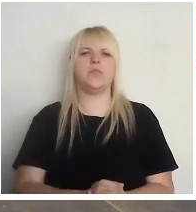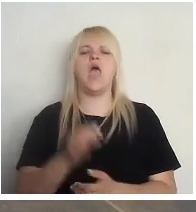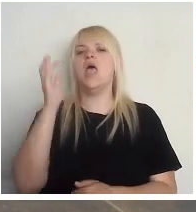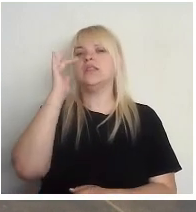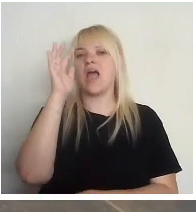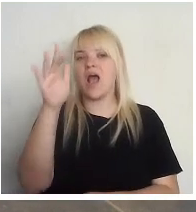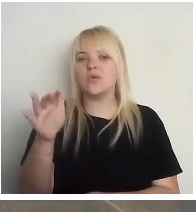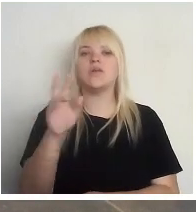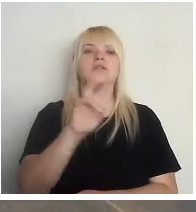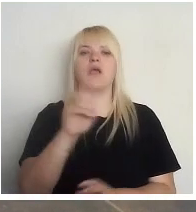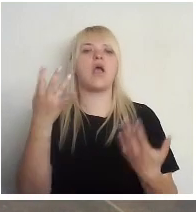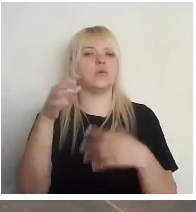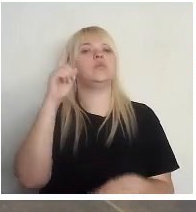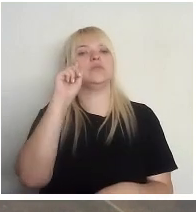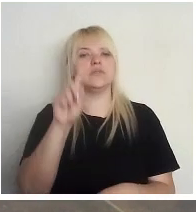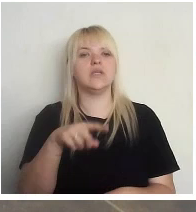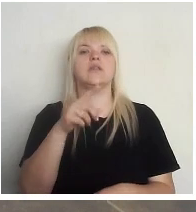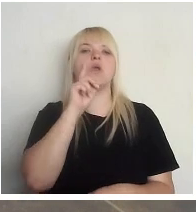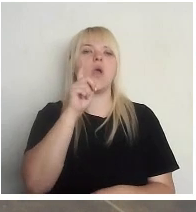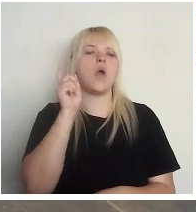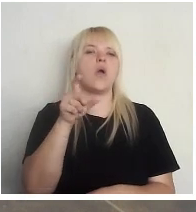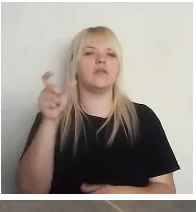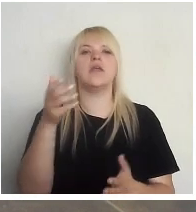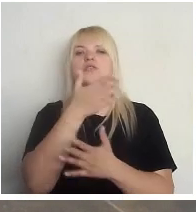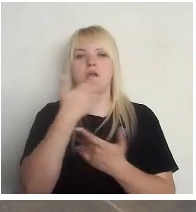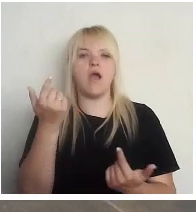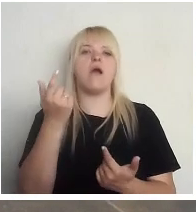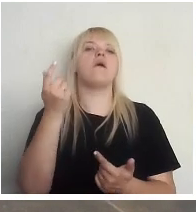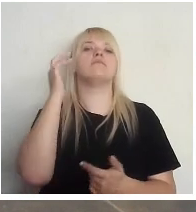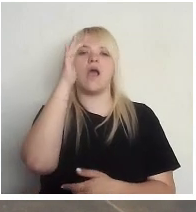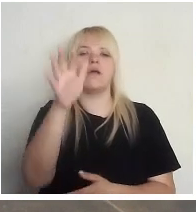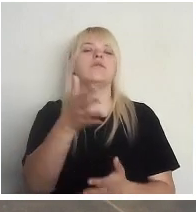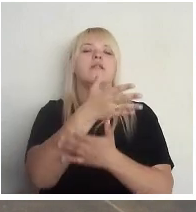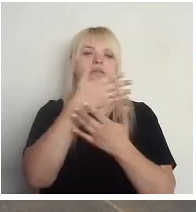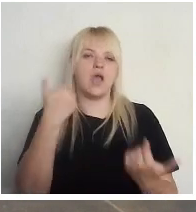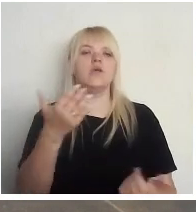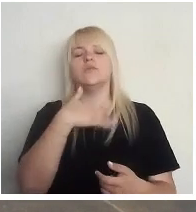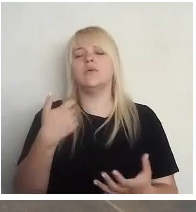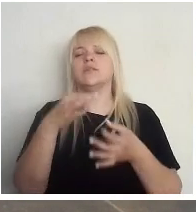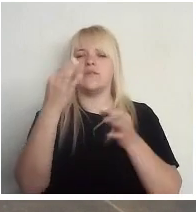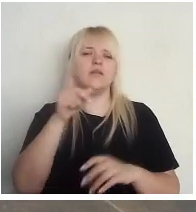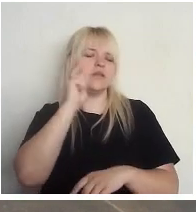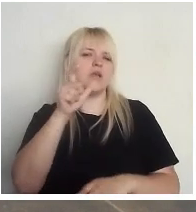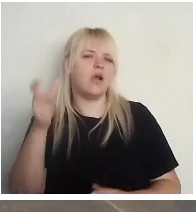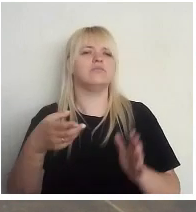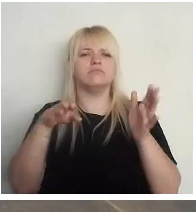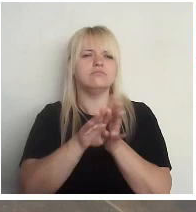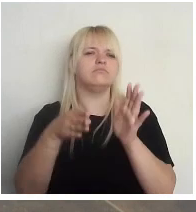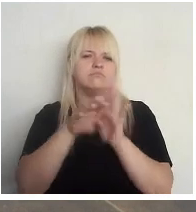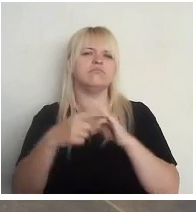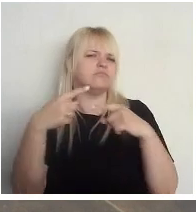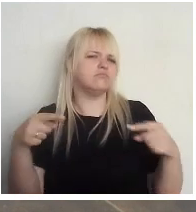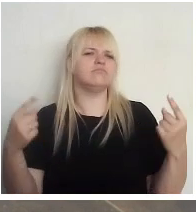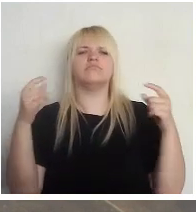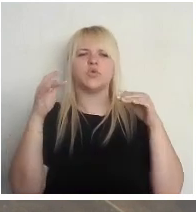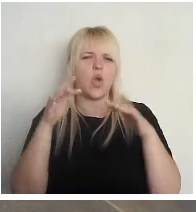kā mēs viss zinām, mums nav jaunieši, mums nav nākotni. Arī ļoti svarīgi jaunieši iesaistās šajos visos procesos